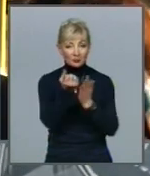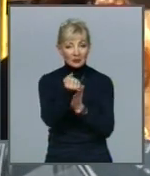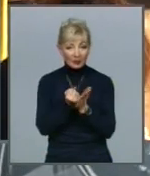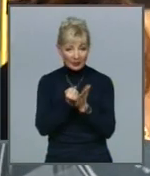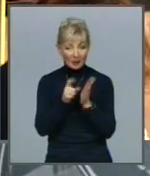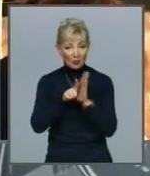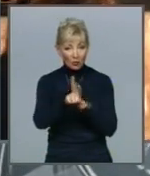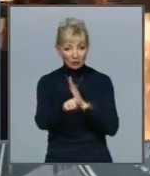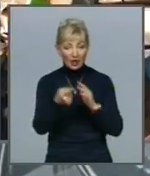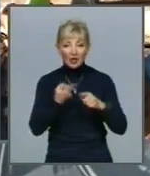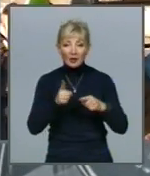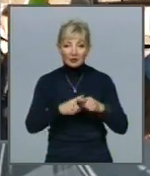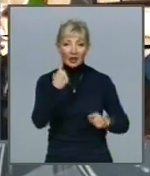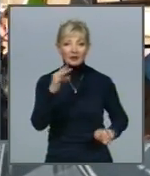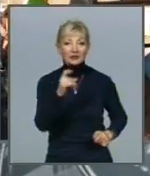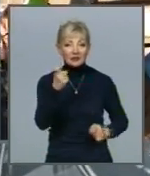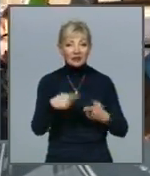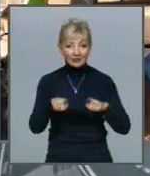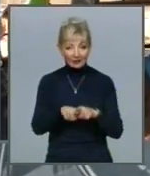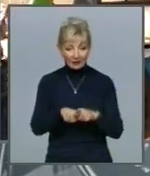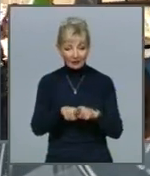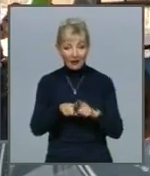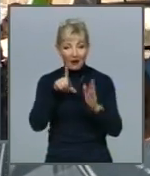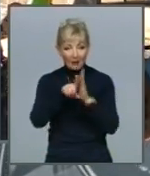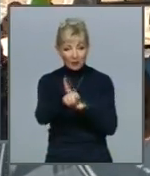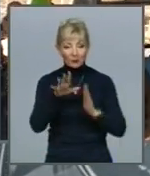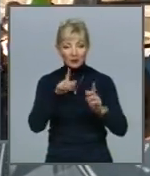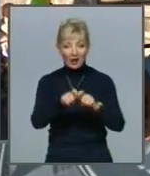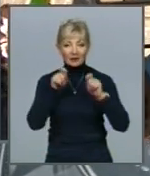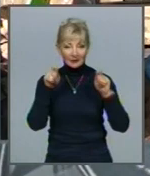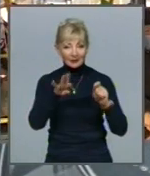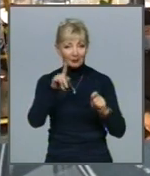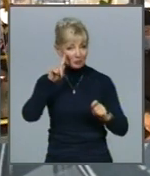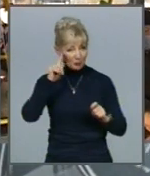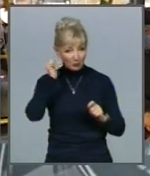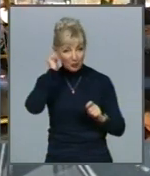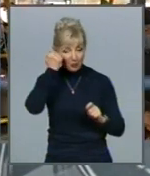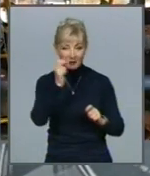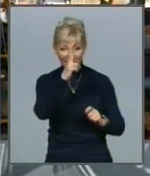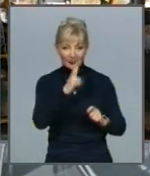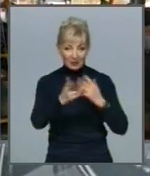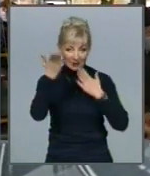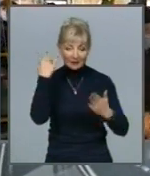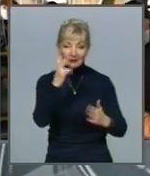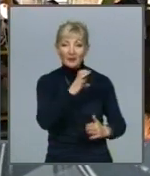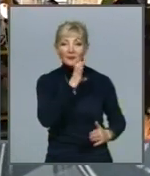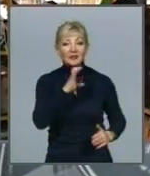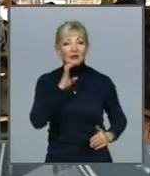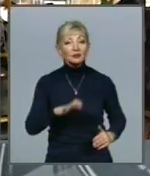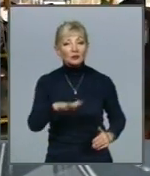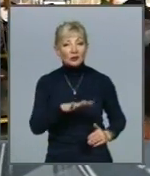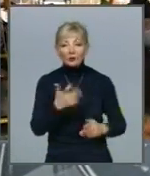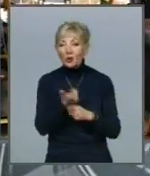Тому один з таких маршрутів був відкритий, ви пам'ятаєте, два місяці тому на Сіверну Салтовку Він дуже